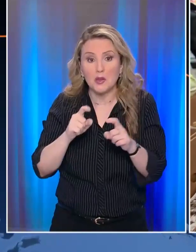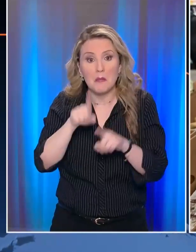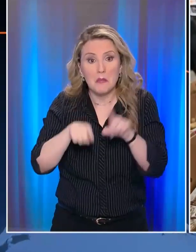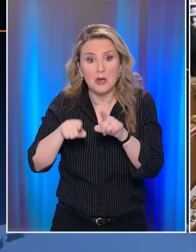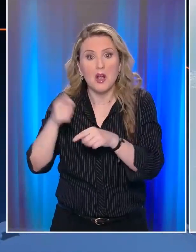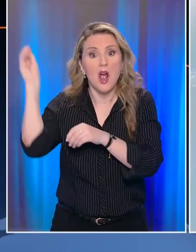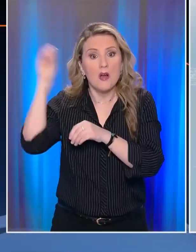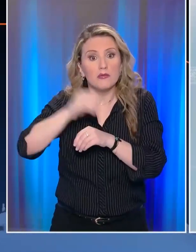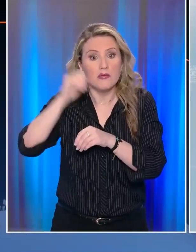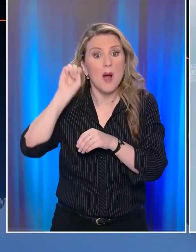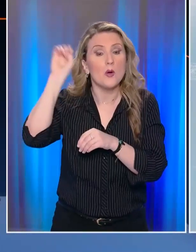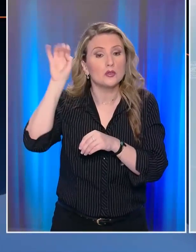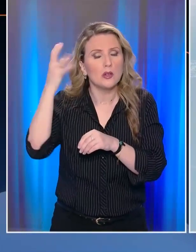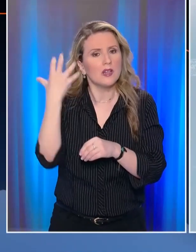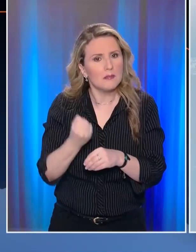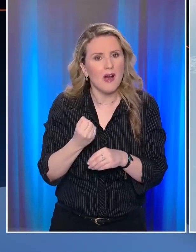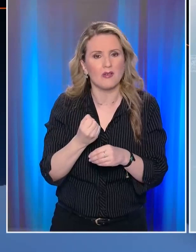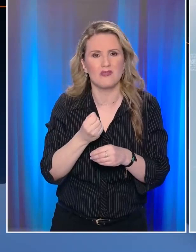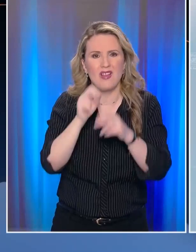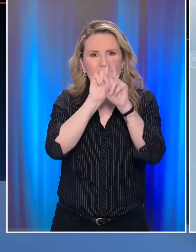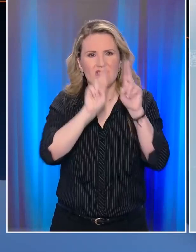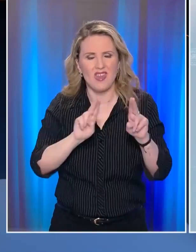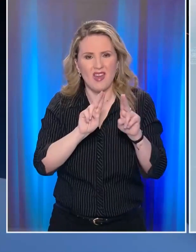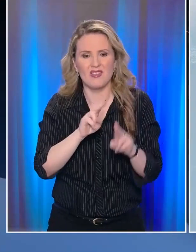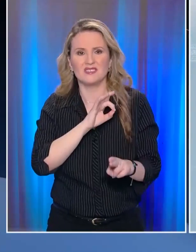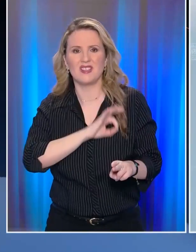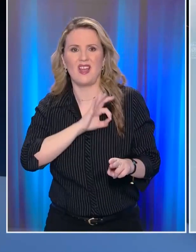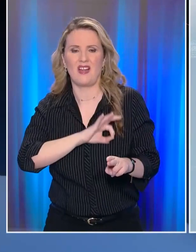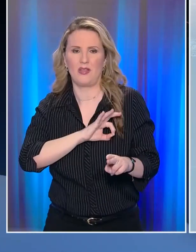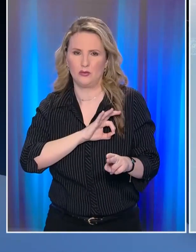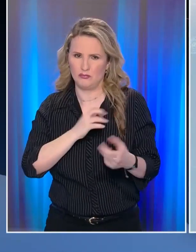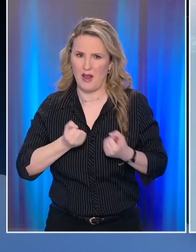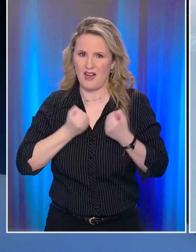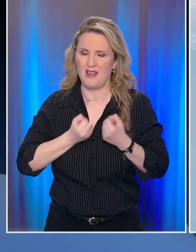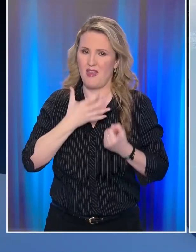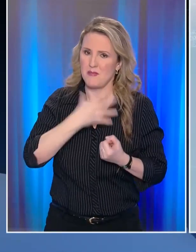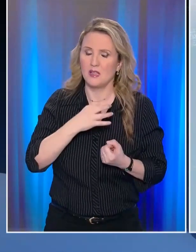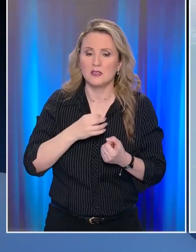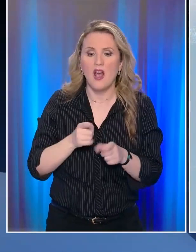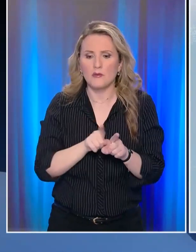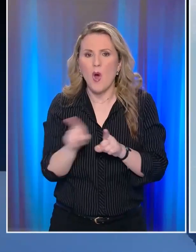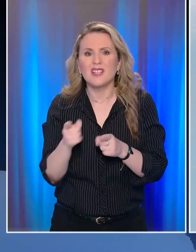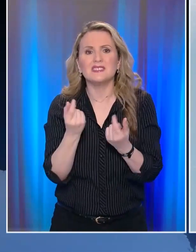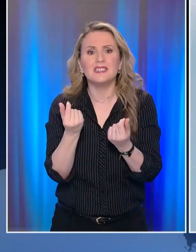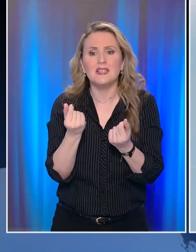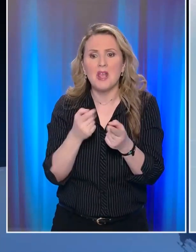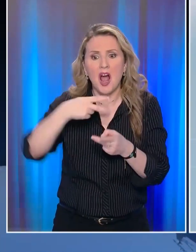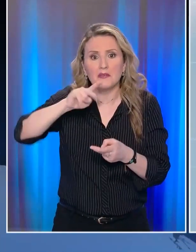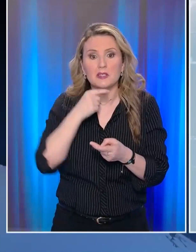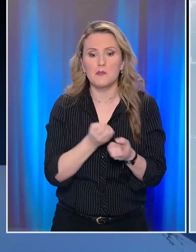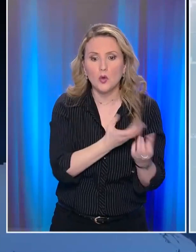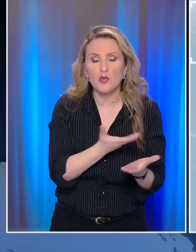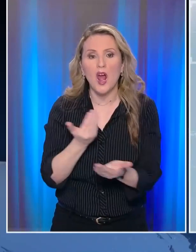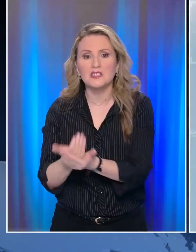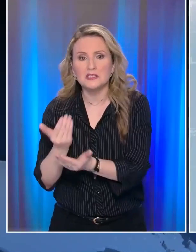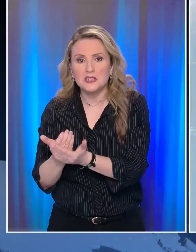εισαγωγείς υποστηρίζουν Υπάρχουν κερδοσκοπικά παιχνίδια σε διεθνές επίπεδο Και δεν έχουν καμία σχέση οι τιμές με την προσφορά